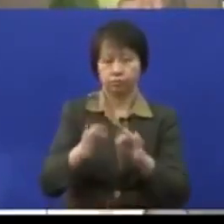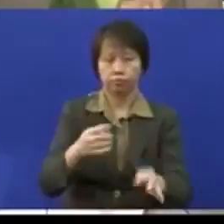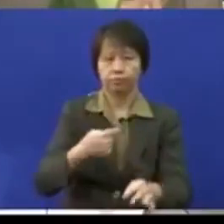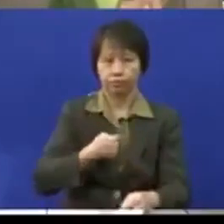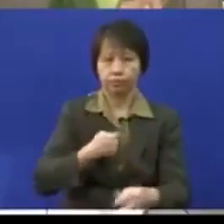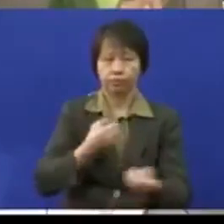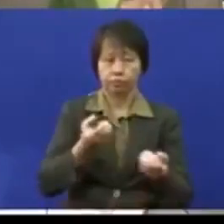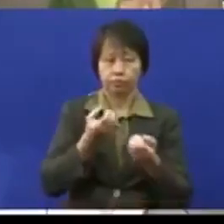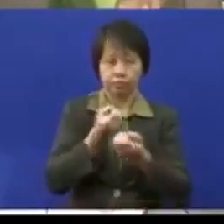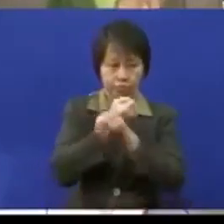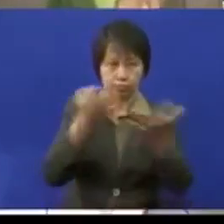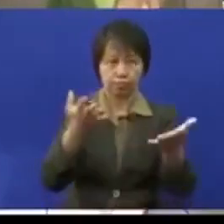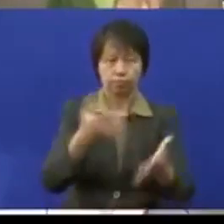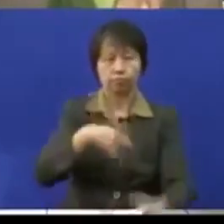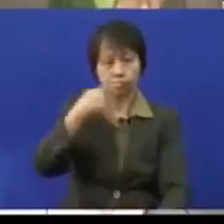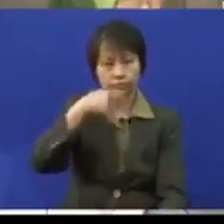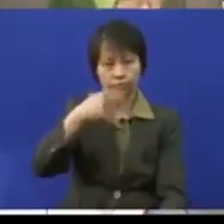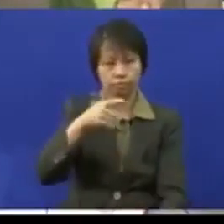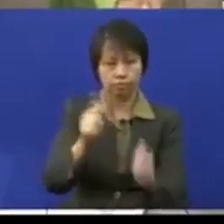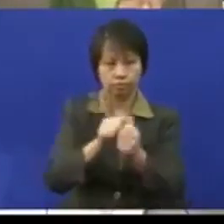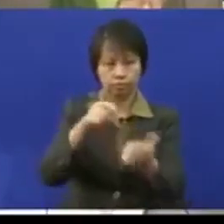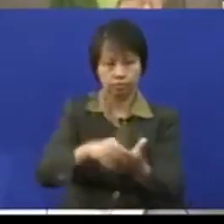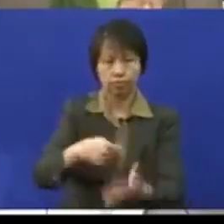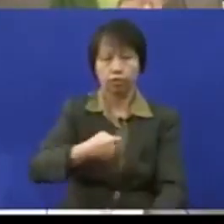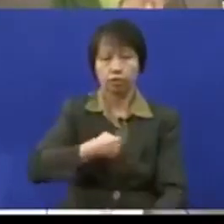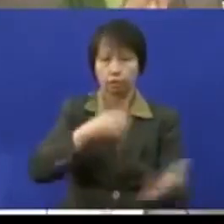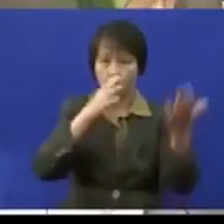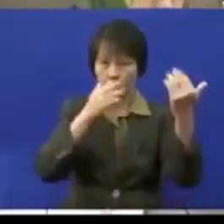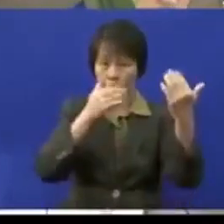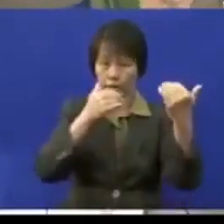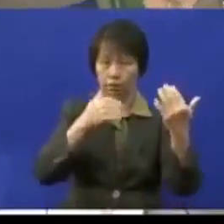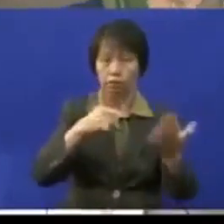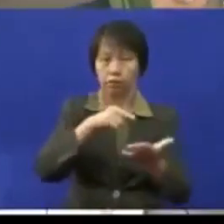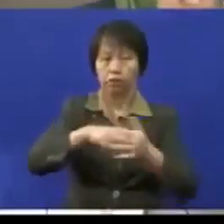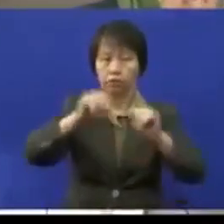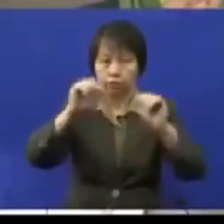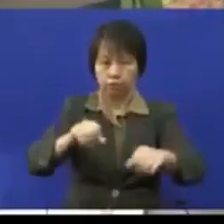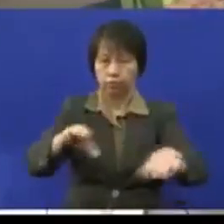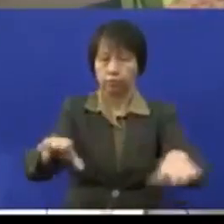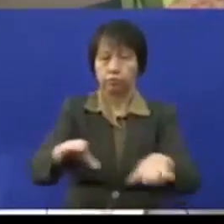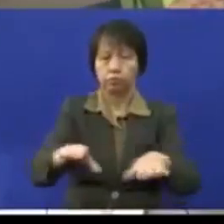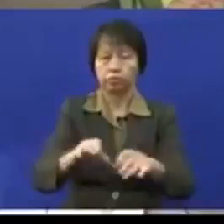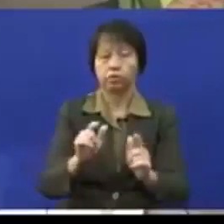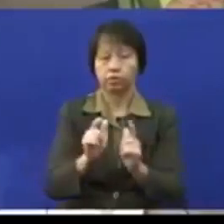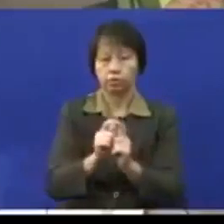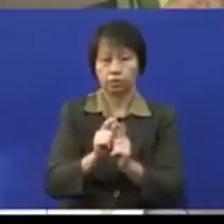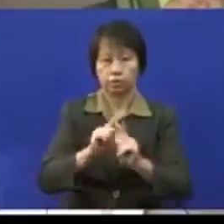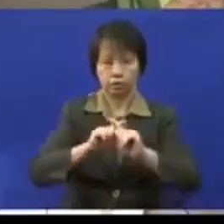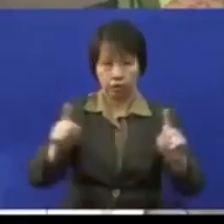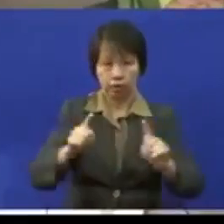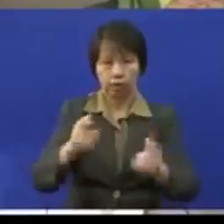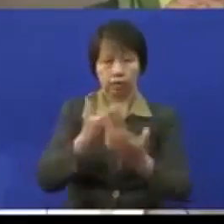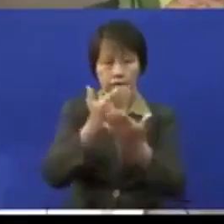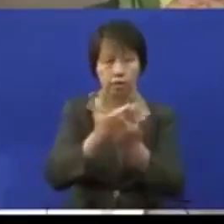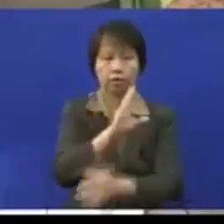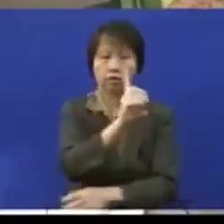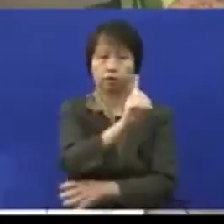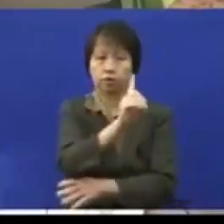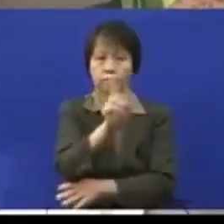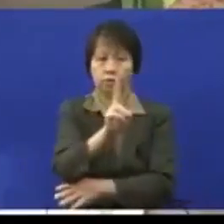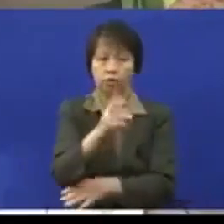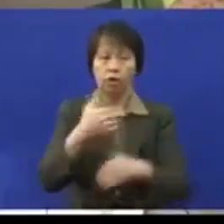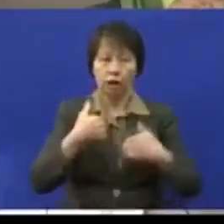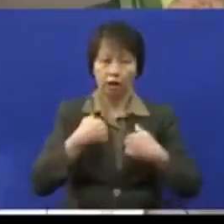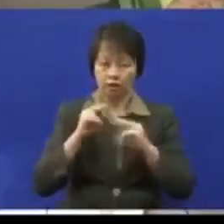yang ingin saya sebut dengan ini saya harap empat perkara ini boleh dilaksanakan tapi yang lebih penting cadangan damai syarat utama untuk